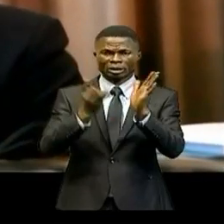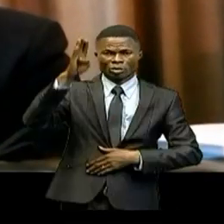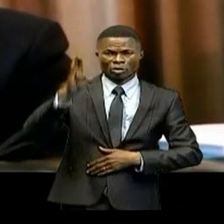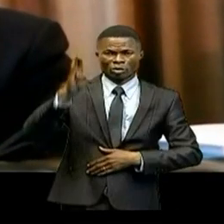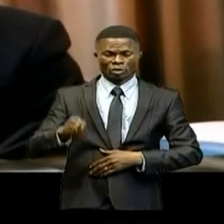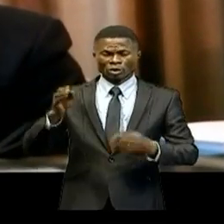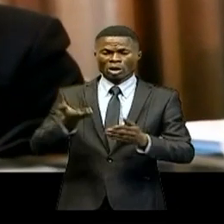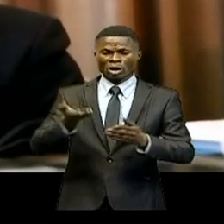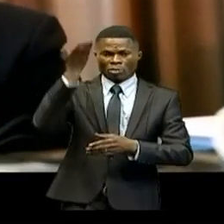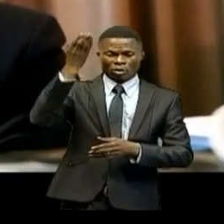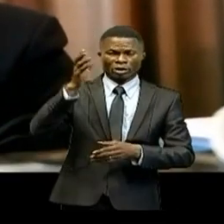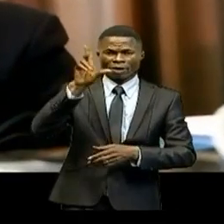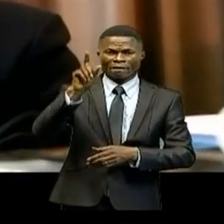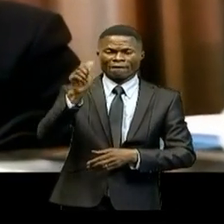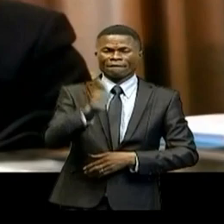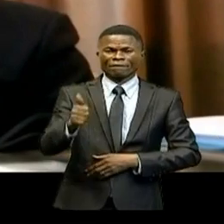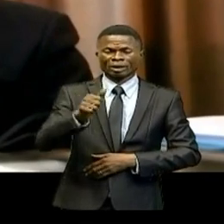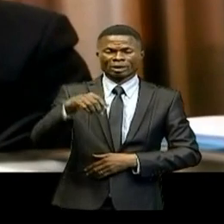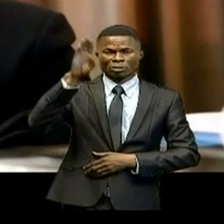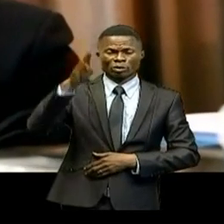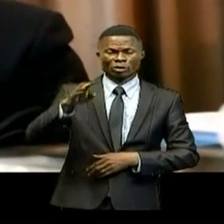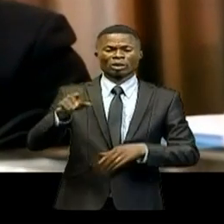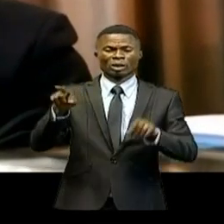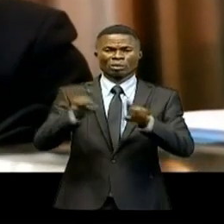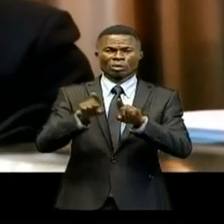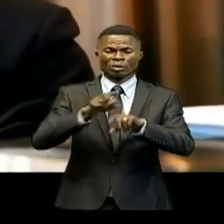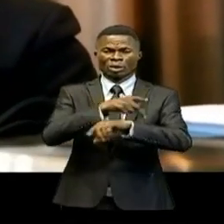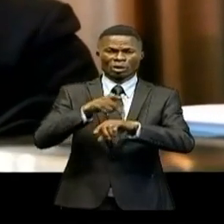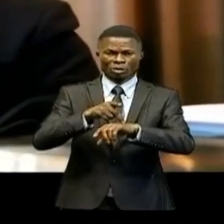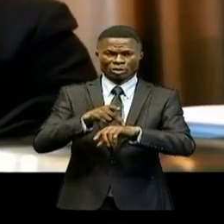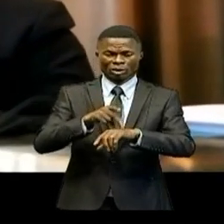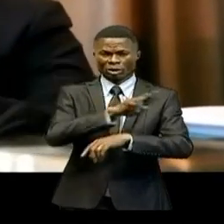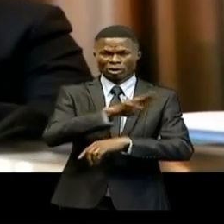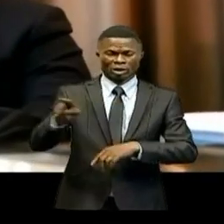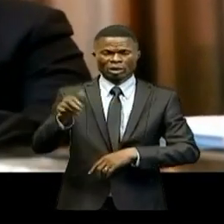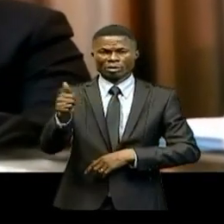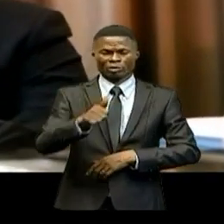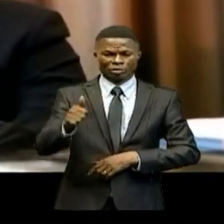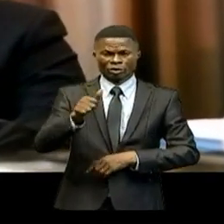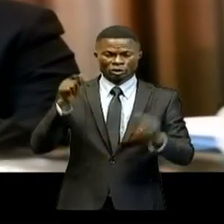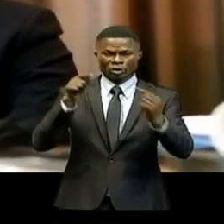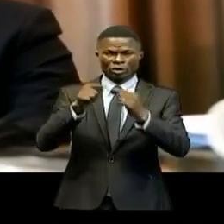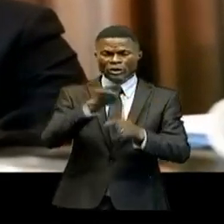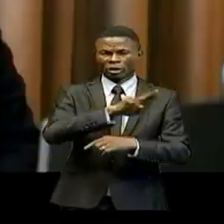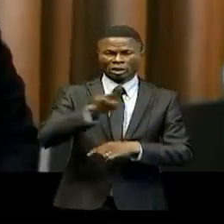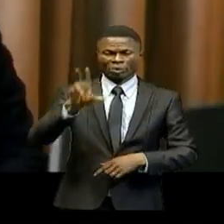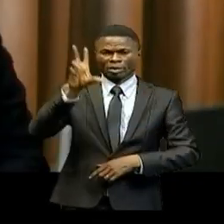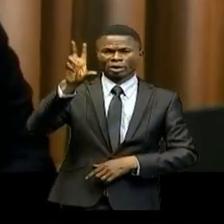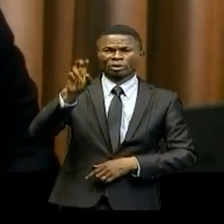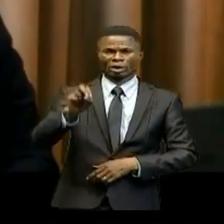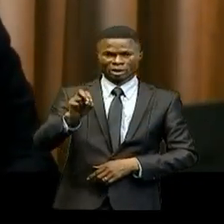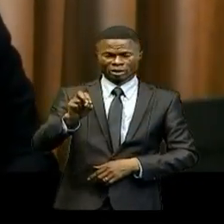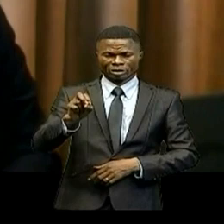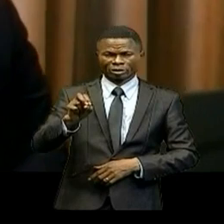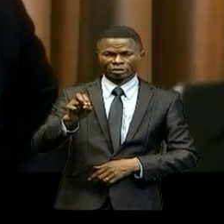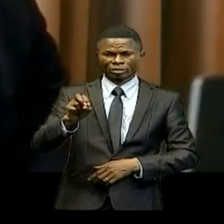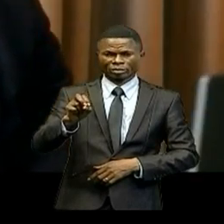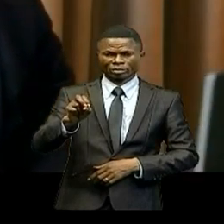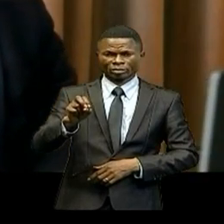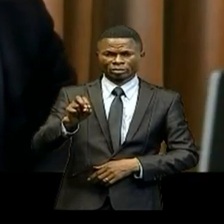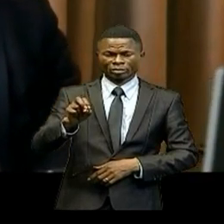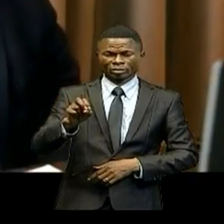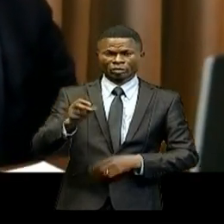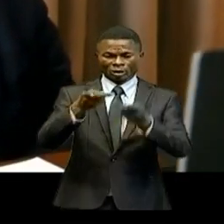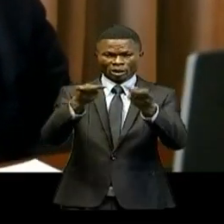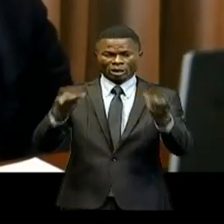21 %, correspondant à la période couverte de 2021 à 2030. Les secteurs